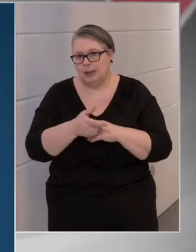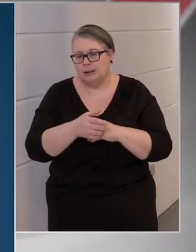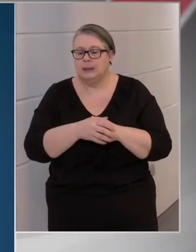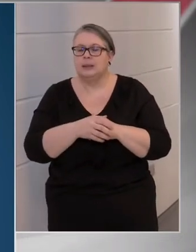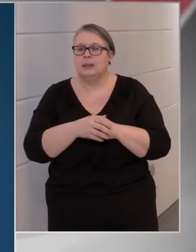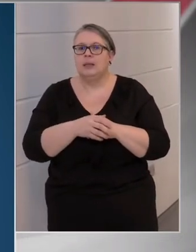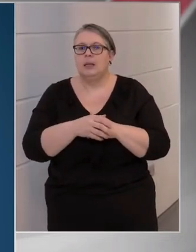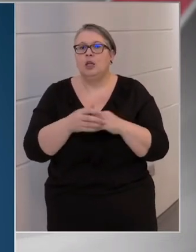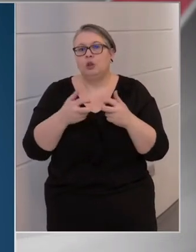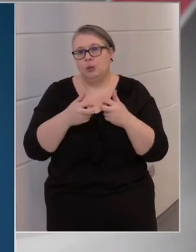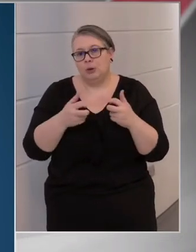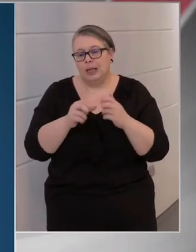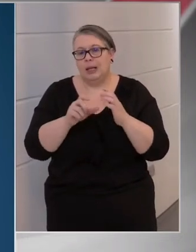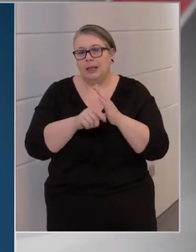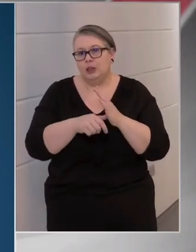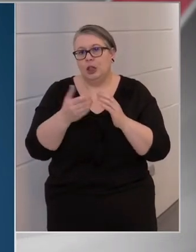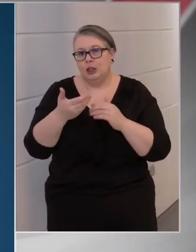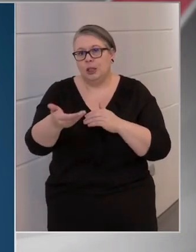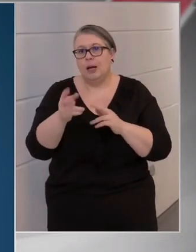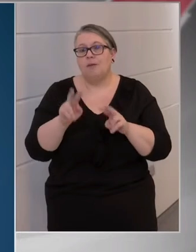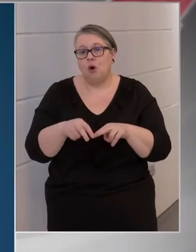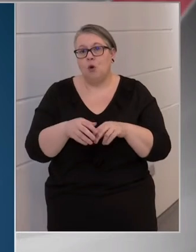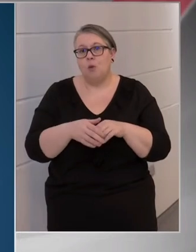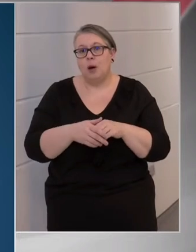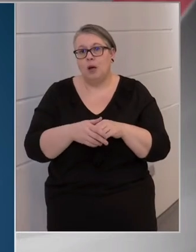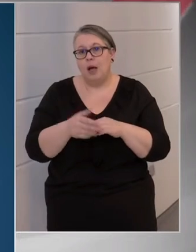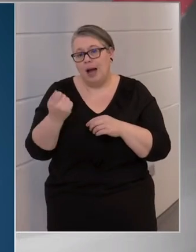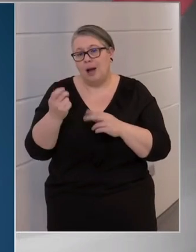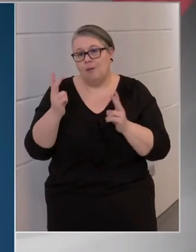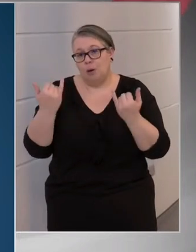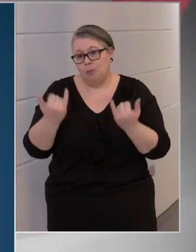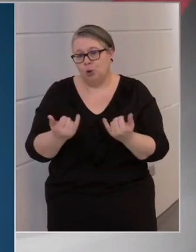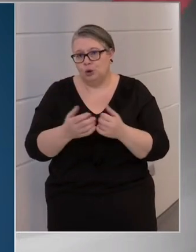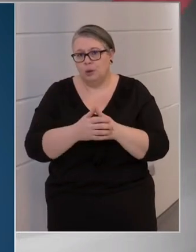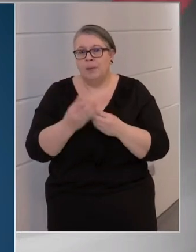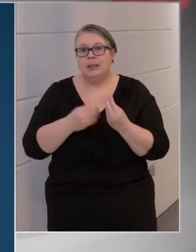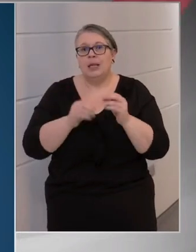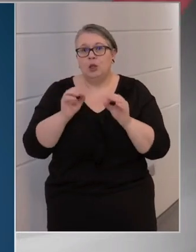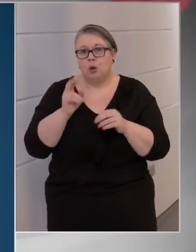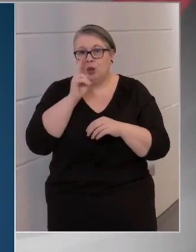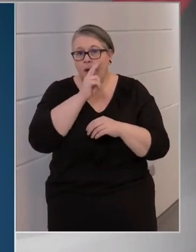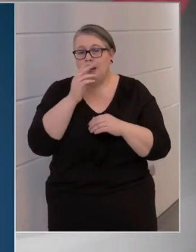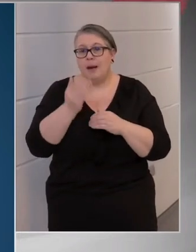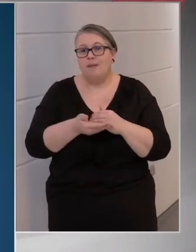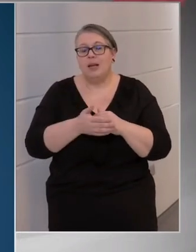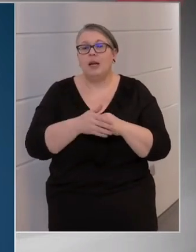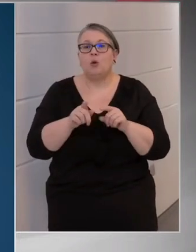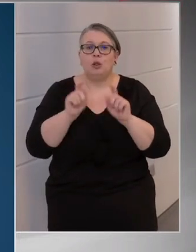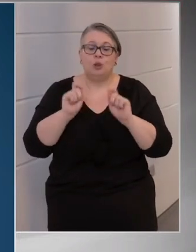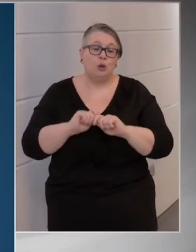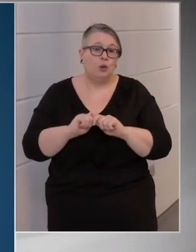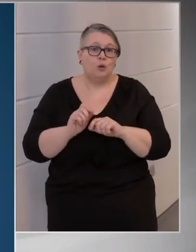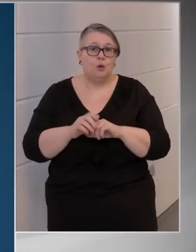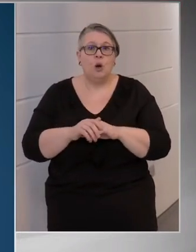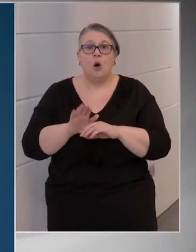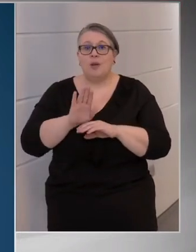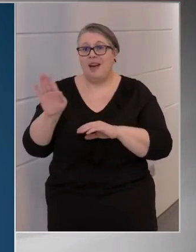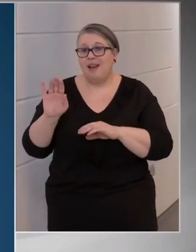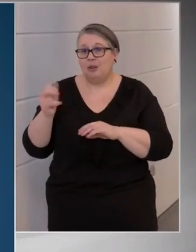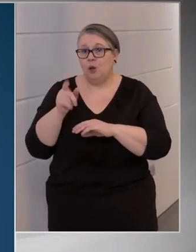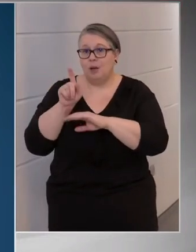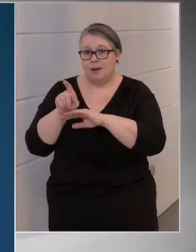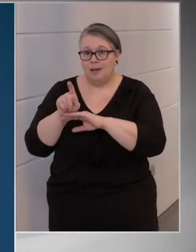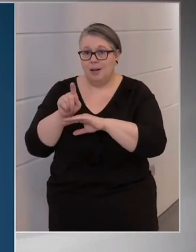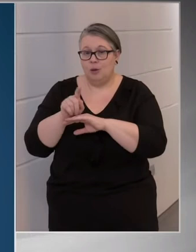és Brüsszel késlegedésének valóban ára van most, ezért jó, hogy november végén már úgy döntöttünk, hogy keretről is kell